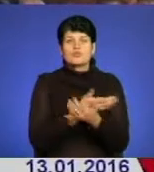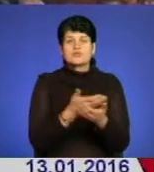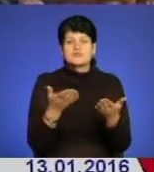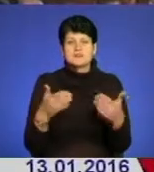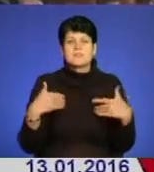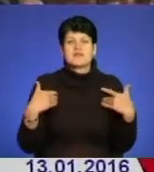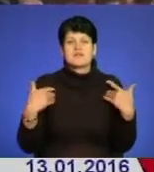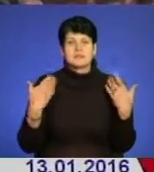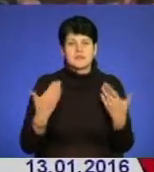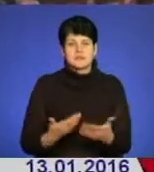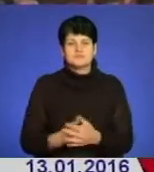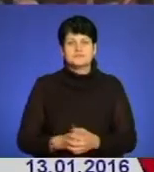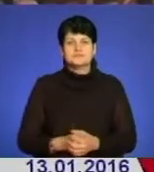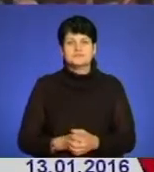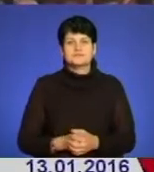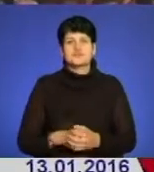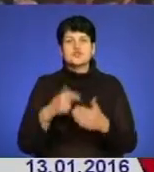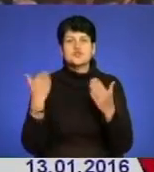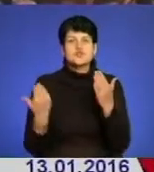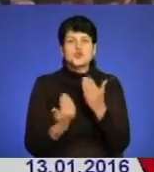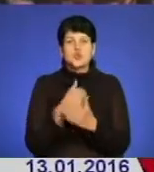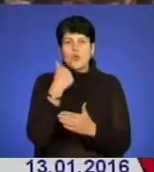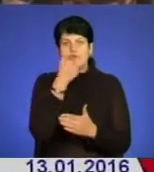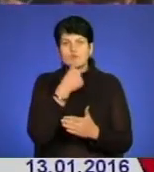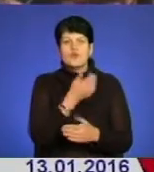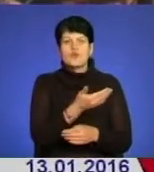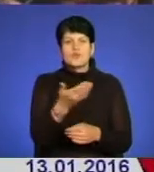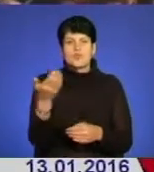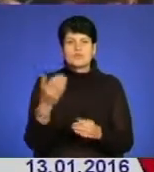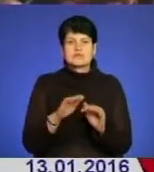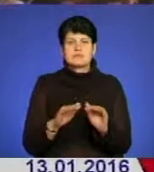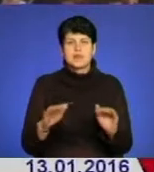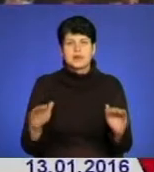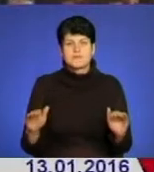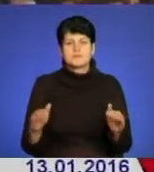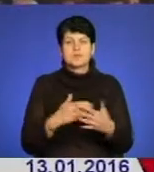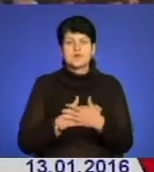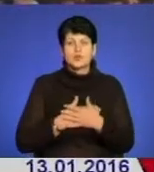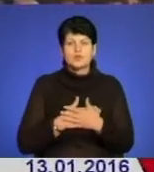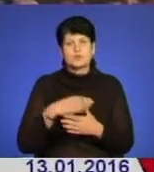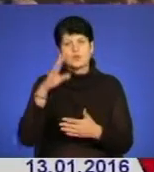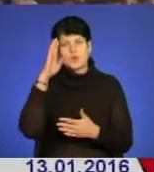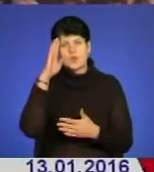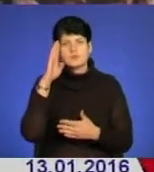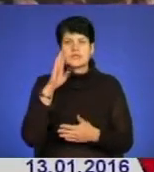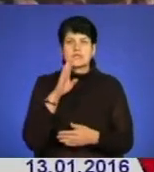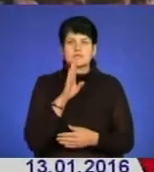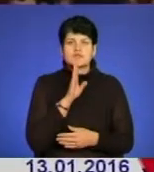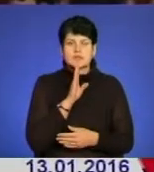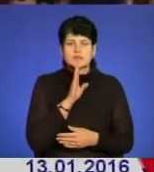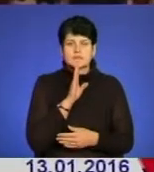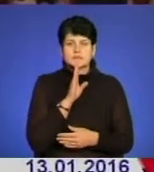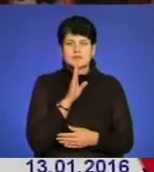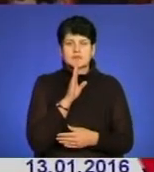привітати. З Новим роком вас, малята, любі хлопчики, дівчатка.